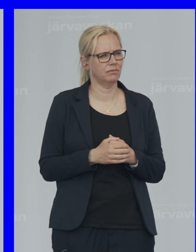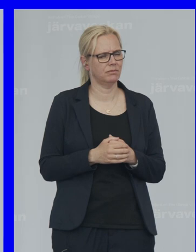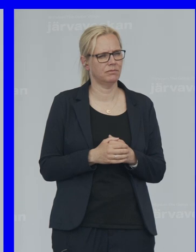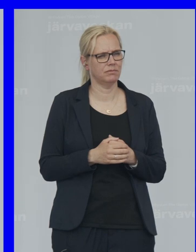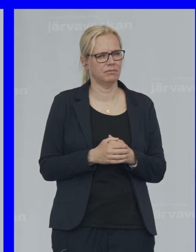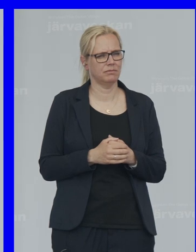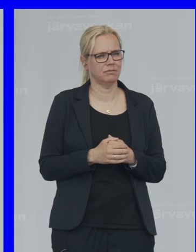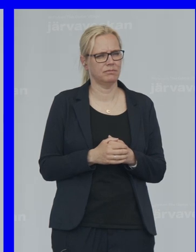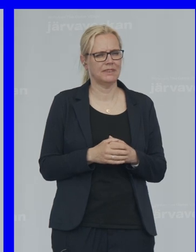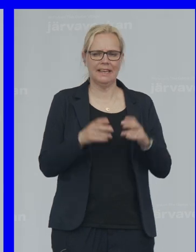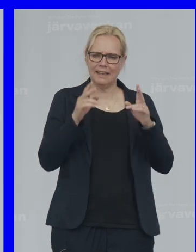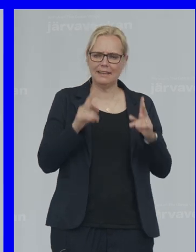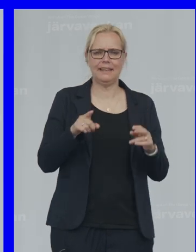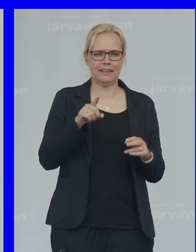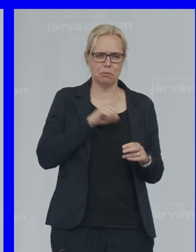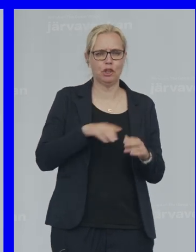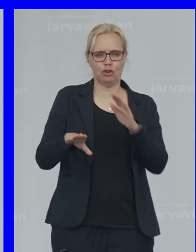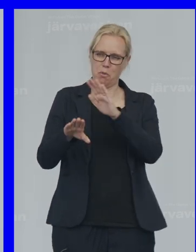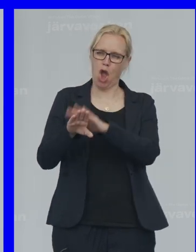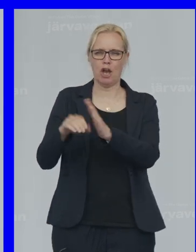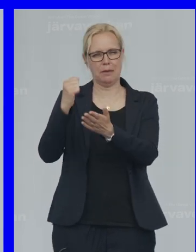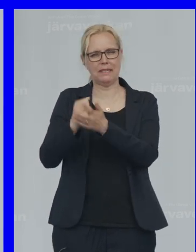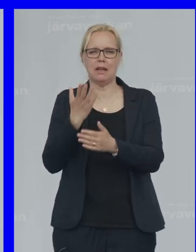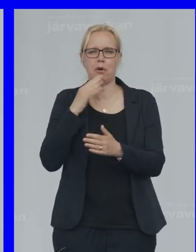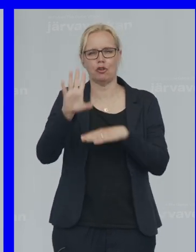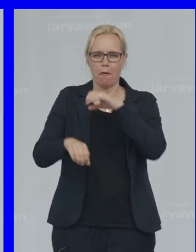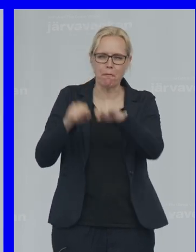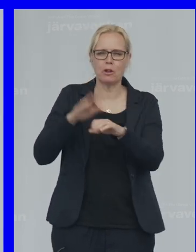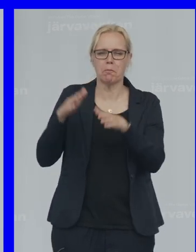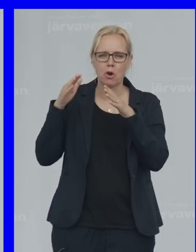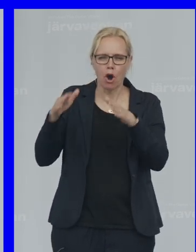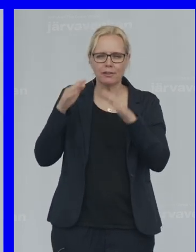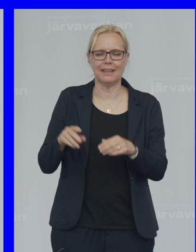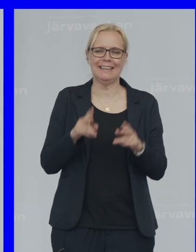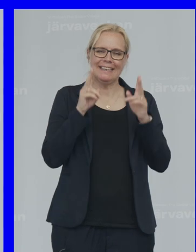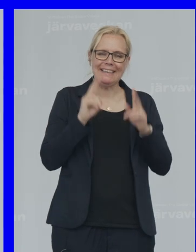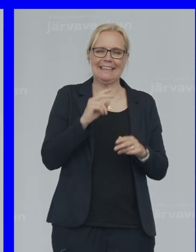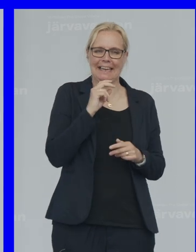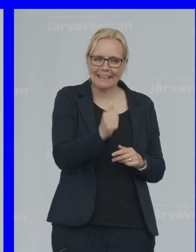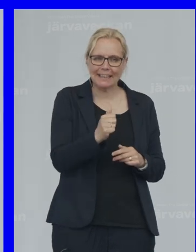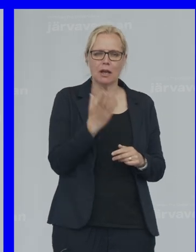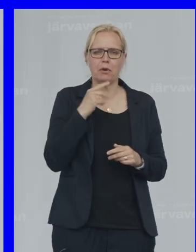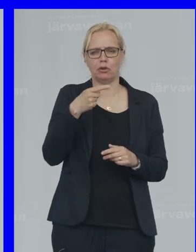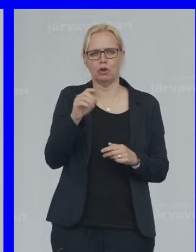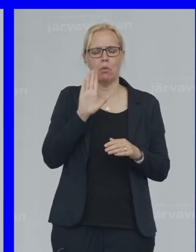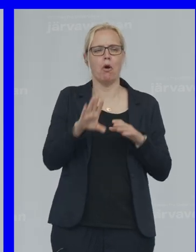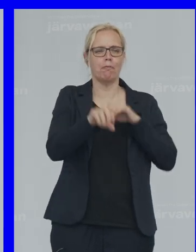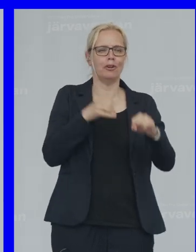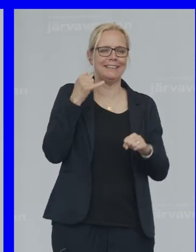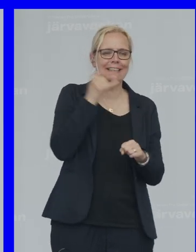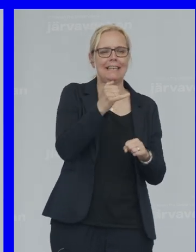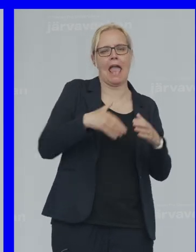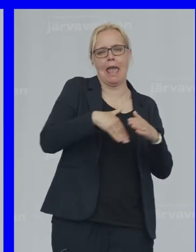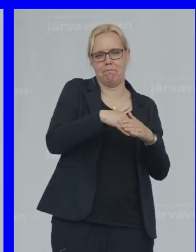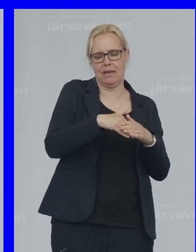Lika mycket Som högerpartierna Pratar om Våldet på gatan Lika lite Pratar om Om våldet i hemmet